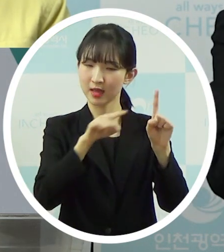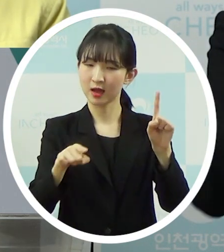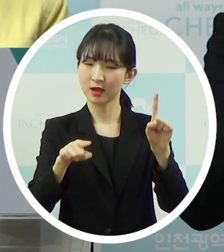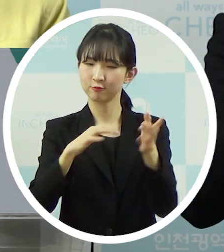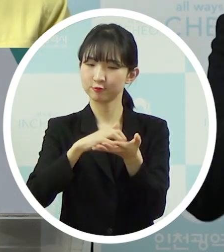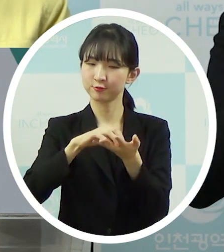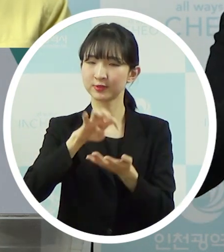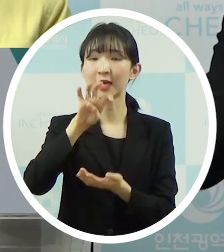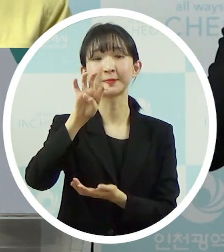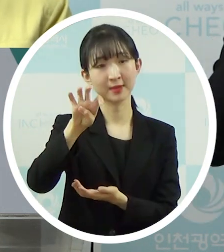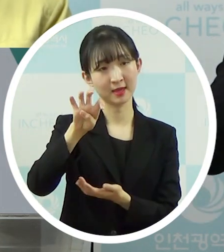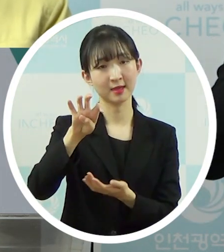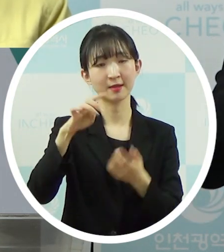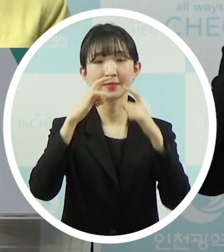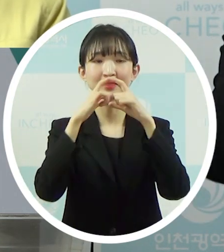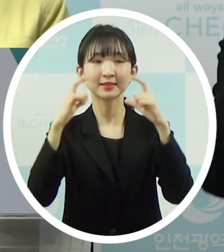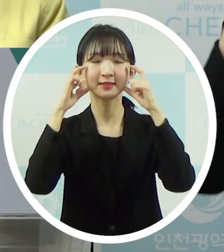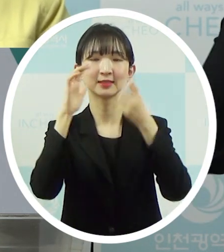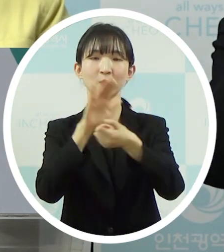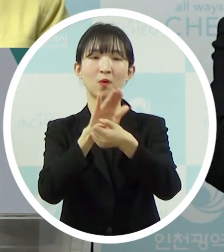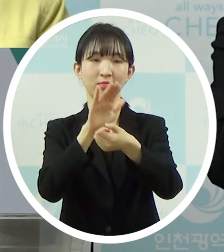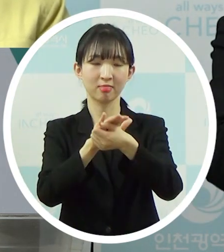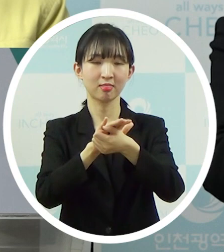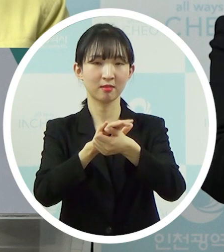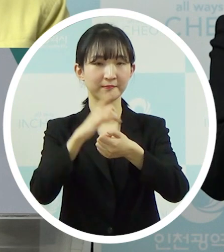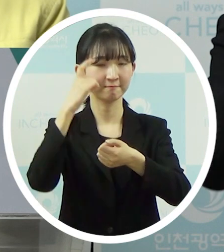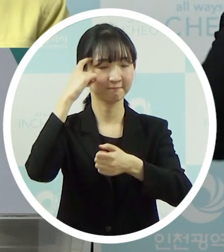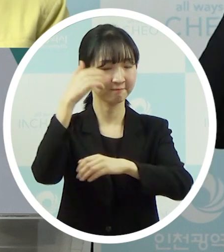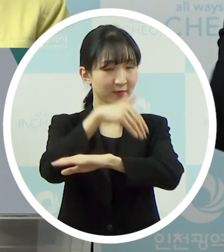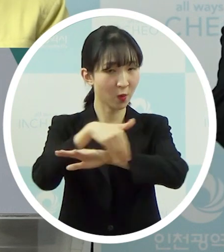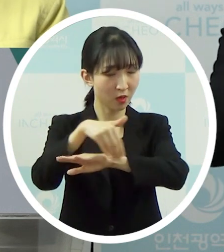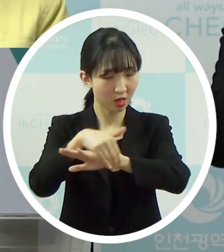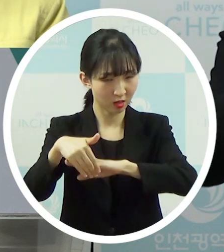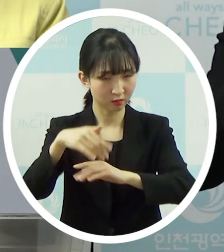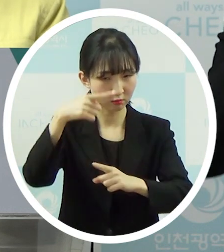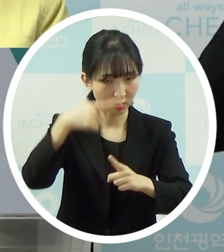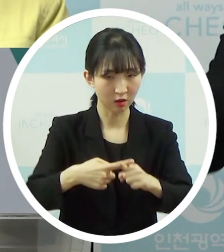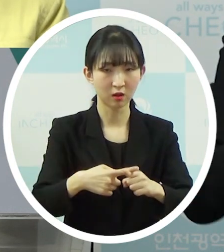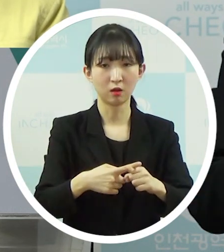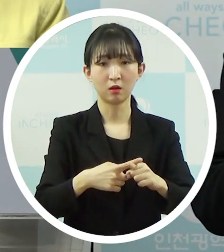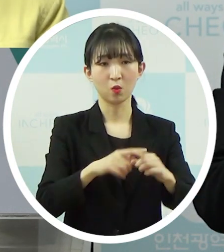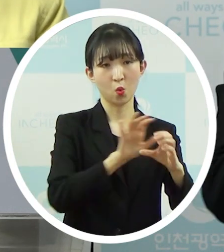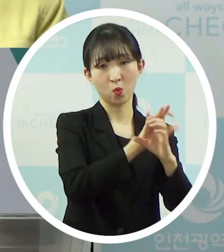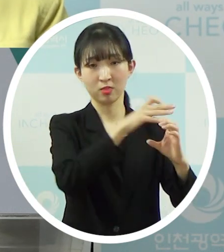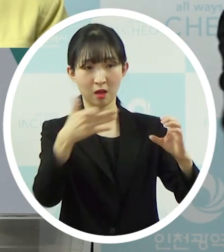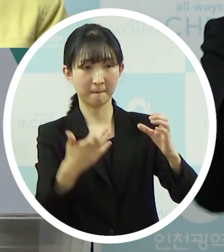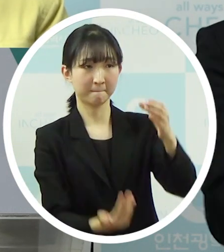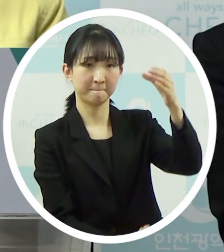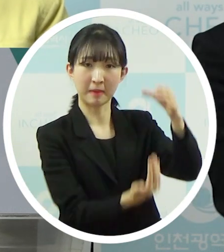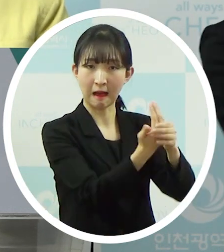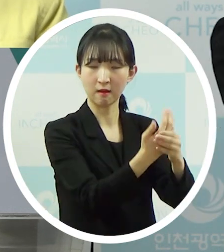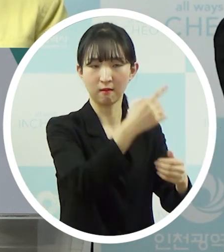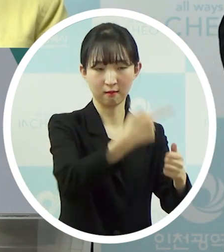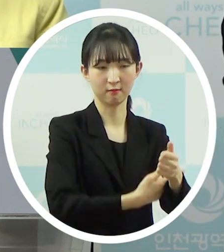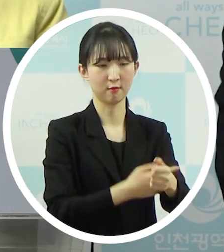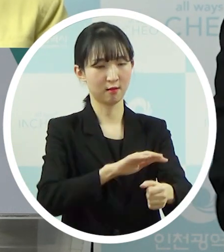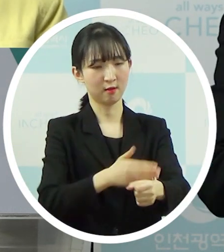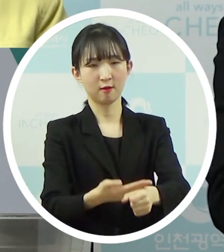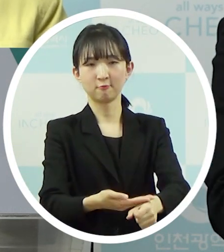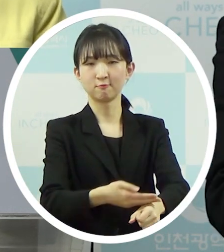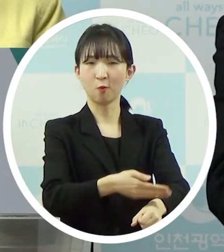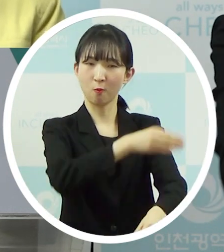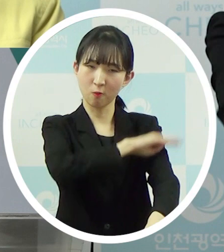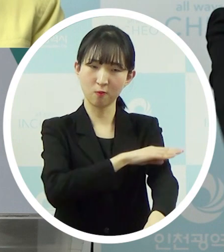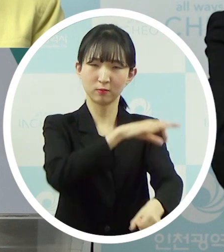정부에서 지원하고 있는 정도를 지원하는 것으로 계획하고 있었습니다. 그런데 이 지금 코로나 발생 이후에 구매 대규모 구매라든지 이렇게 잘